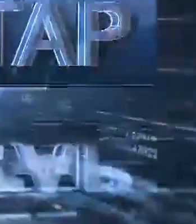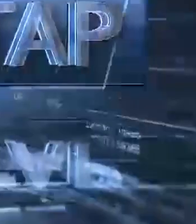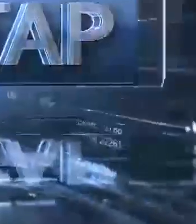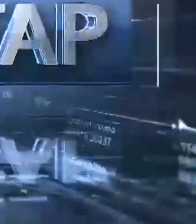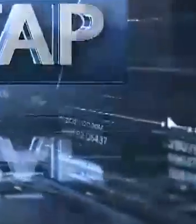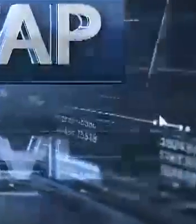Әзір